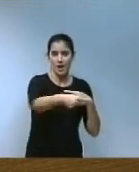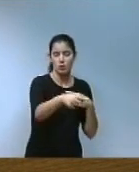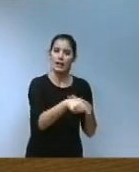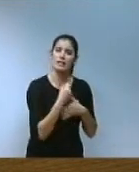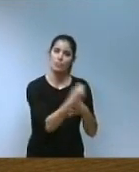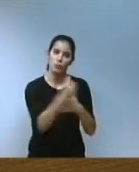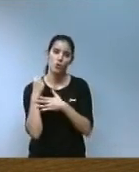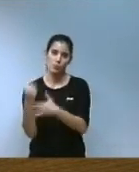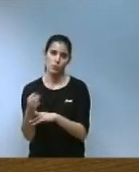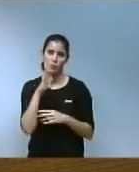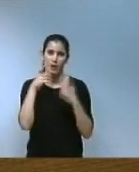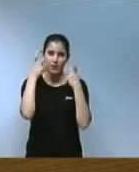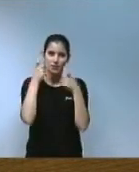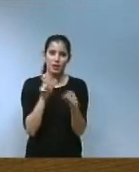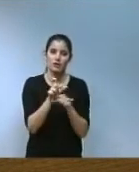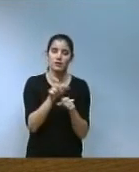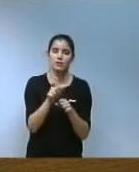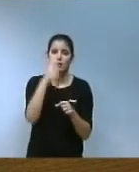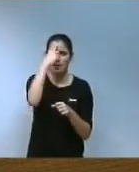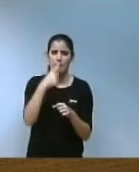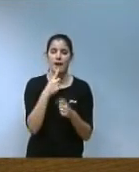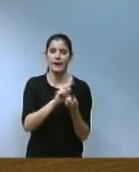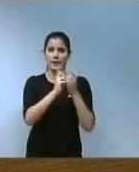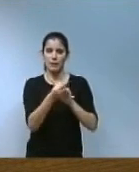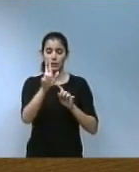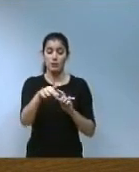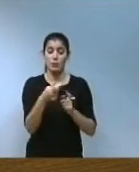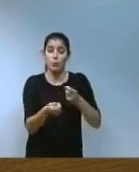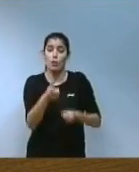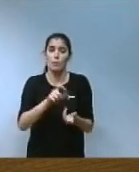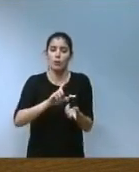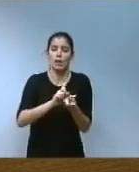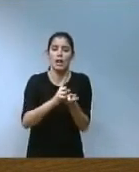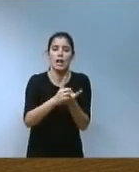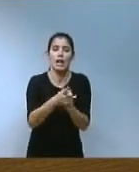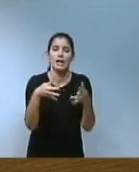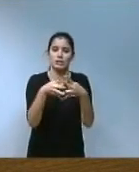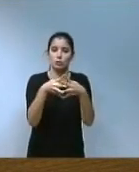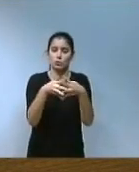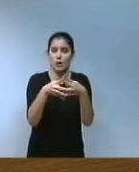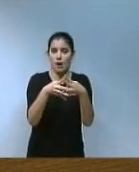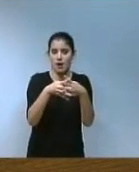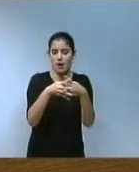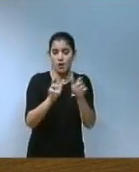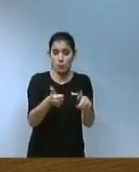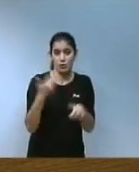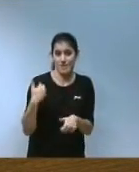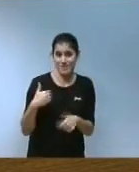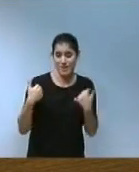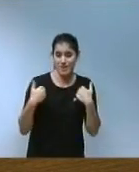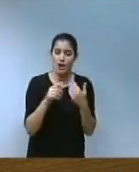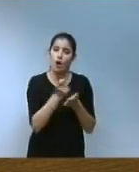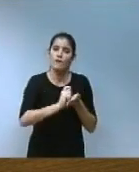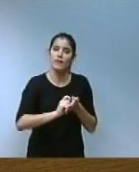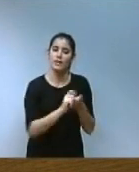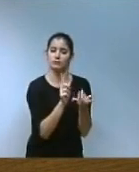la difusió de la imatge de la vora implantant de forma gradual i progressiva el canvi estructural que hem escomès en les oficines per tal